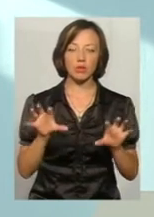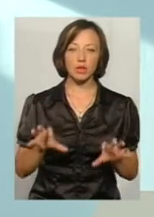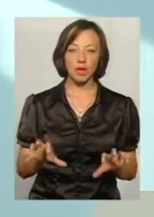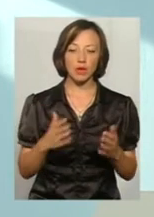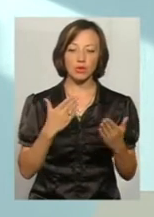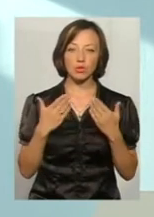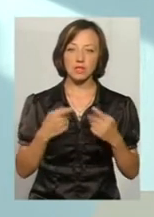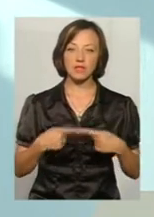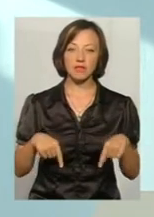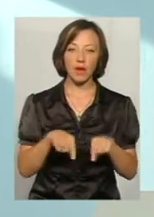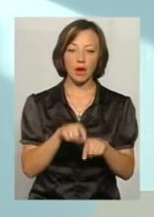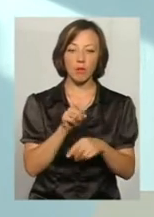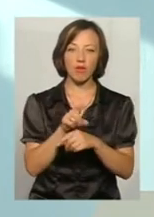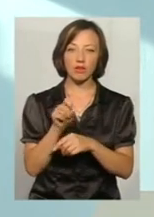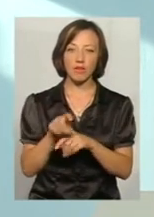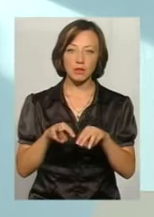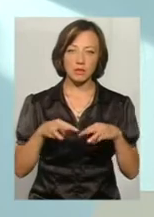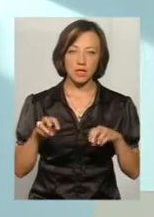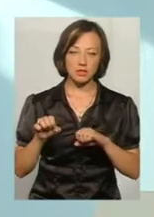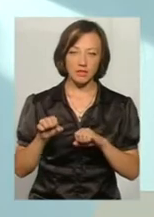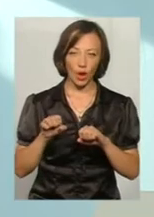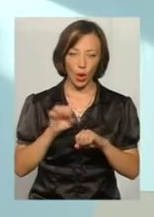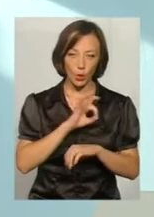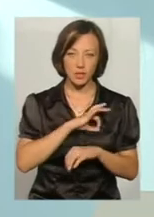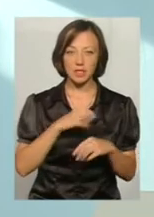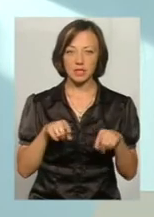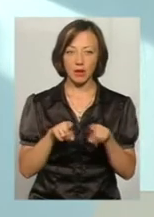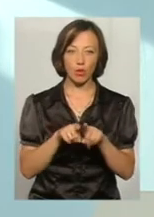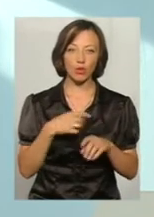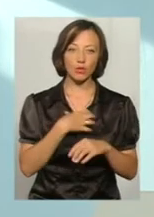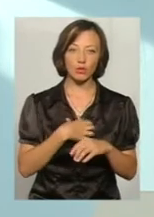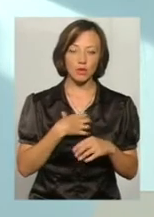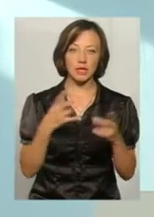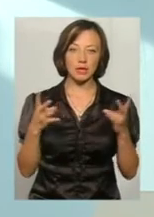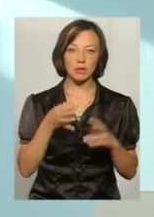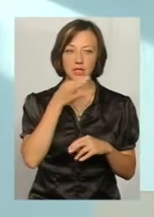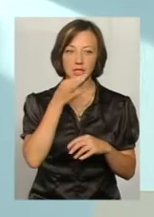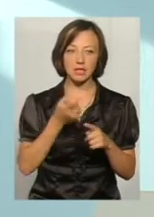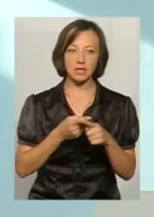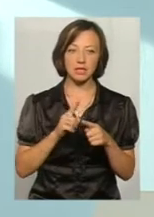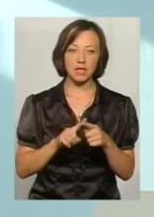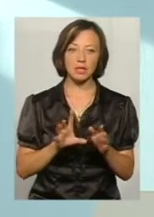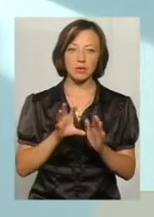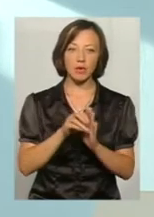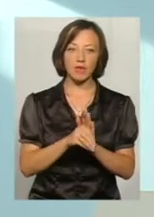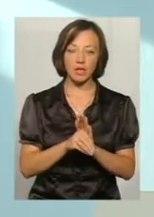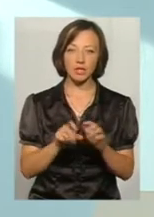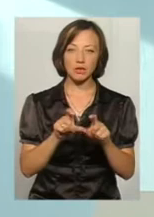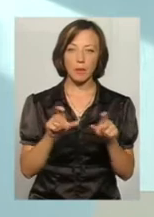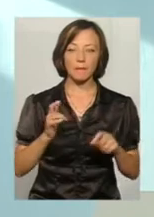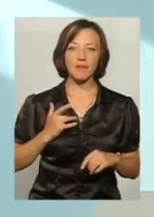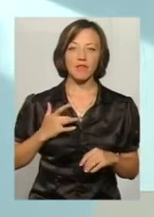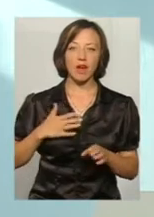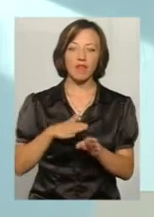і сфери повноважень Міністерства юстиції. З такого ключового потрібно відмітити це і запровадження інституту приватних